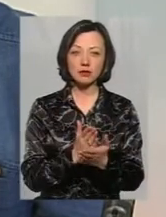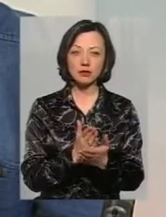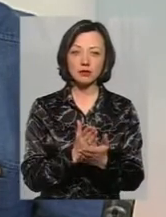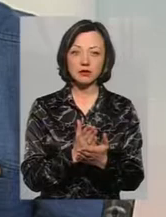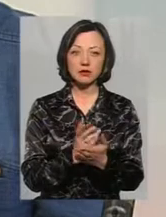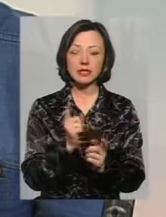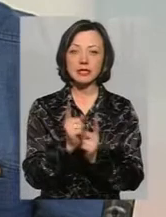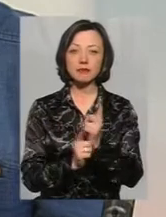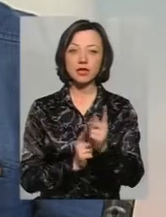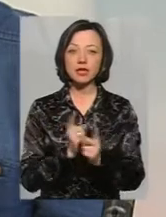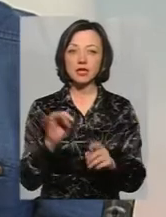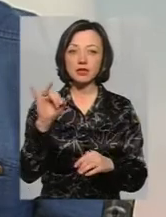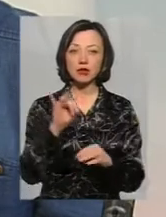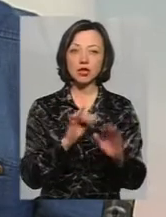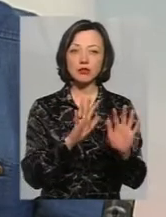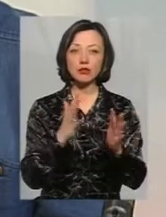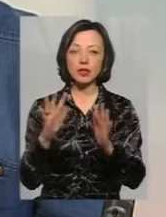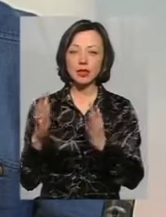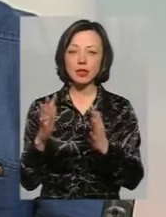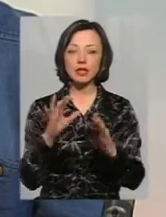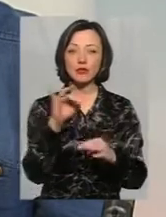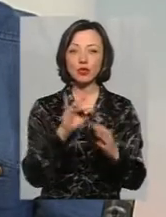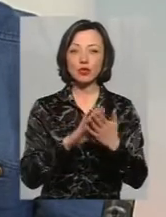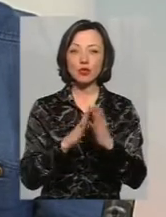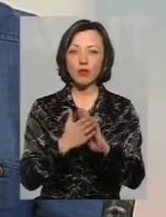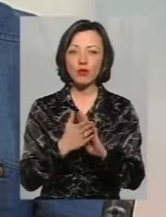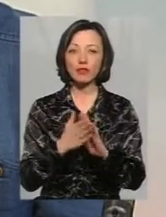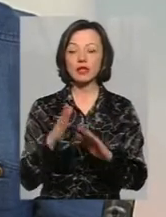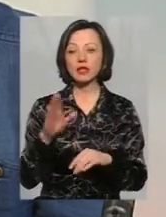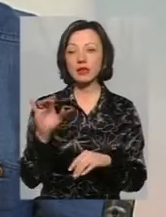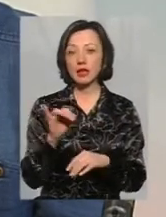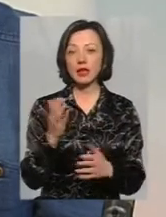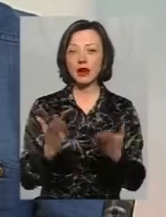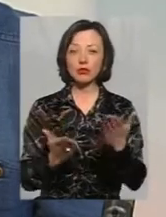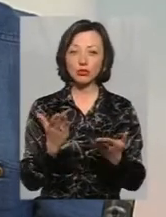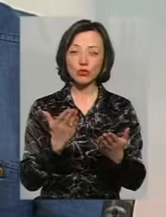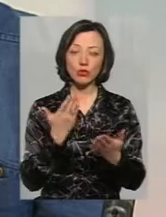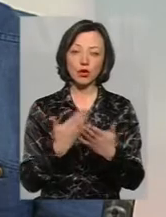змінюються історичні події, історичні умови і історичні обставини, Якщо